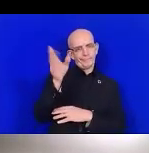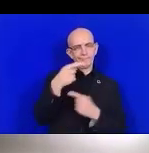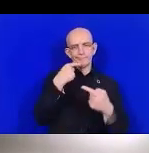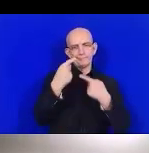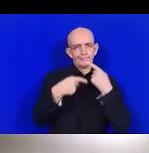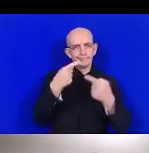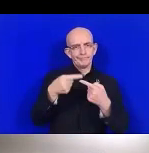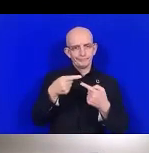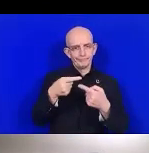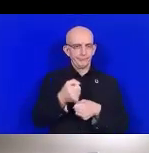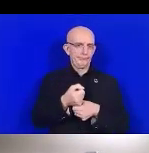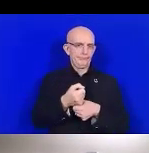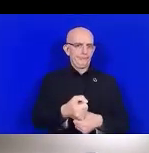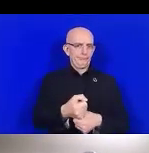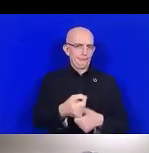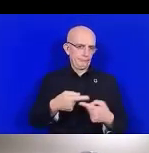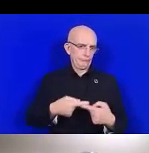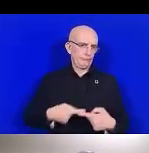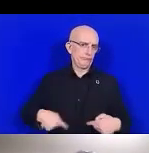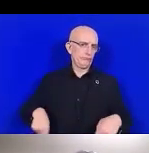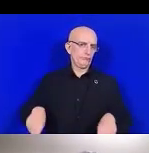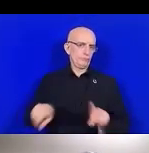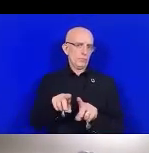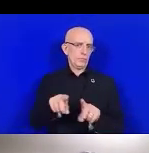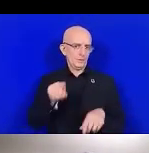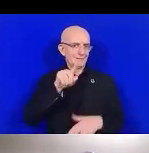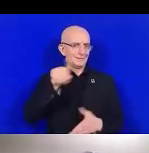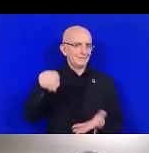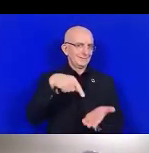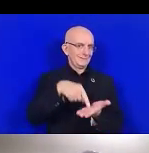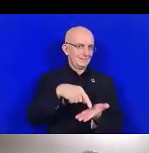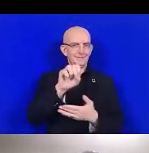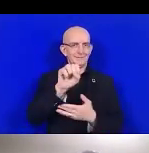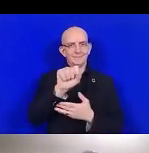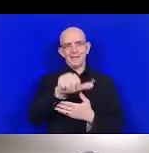aussi, pour nous, déjà, il est très important de participer.